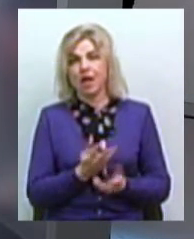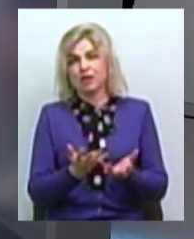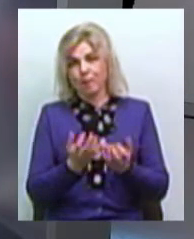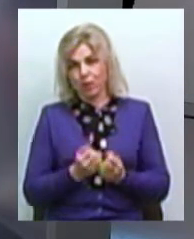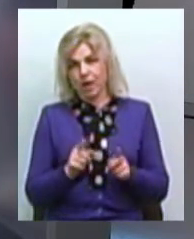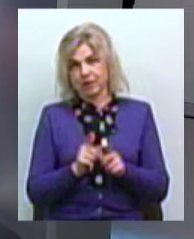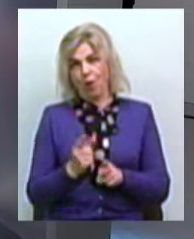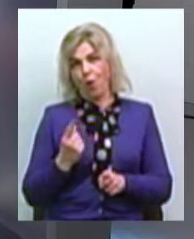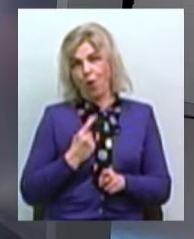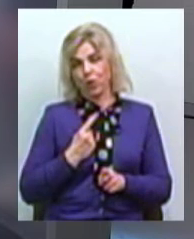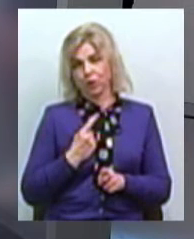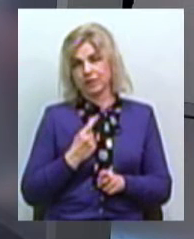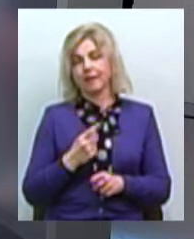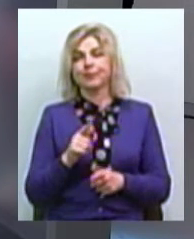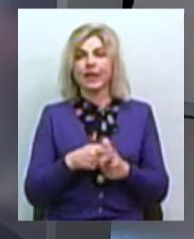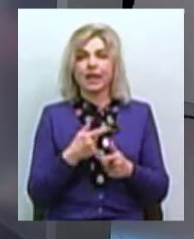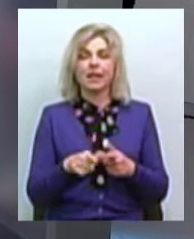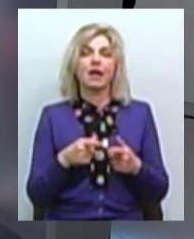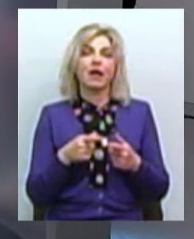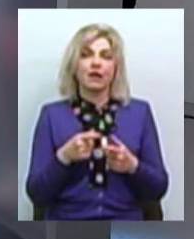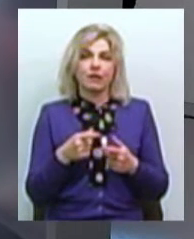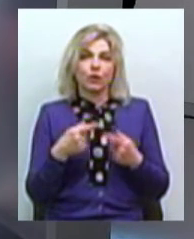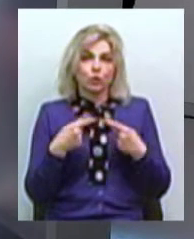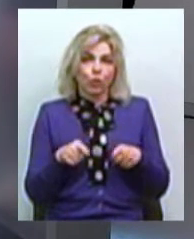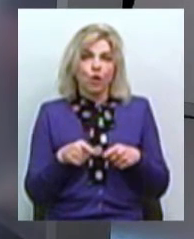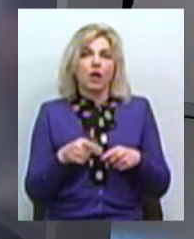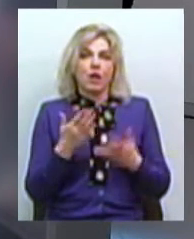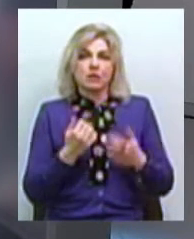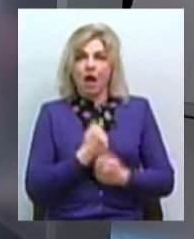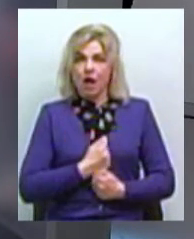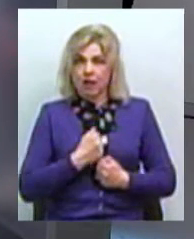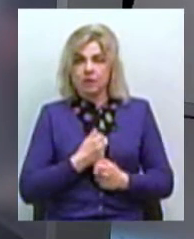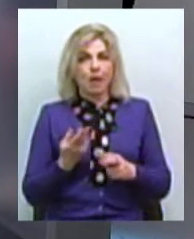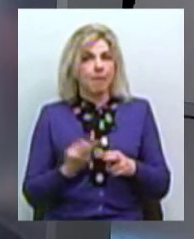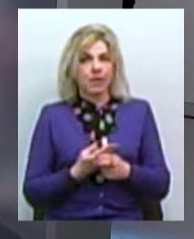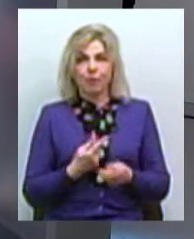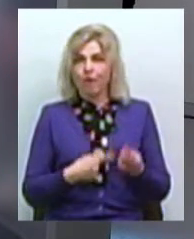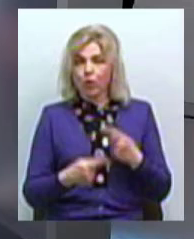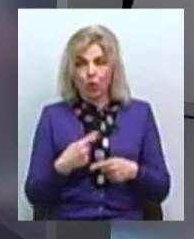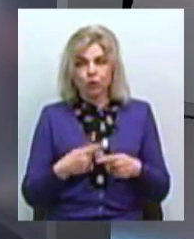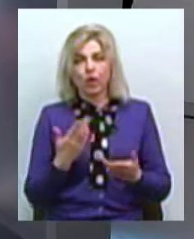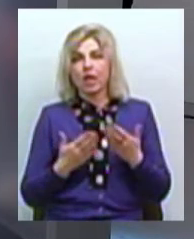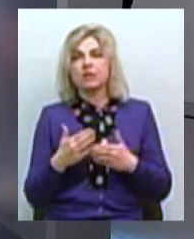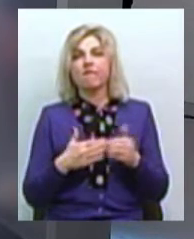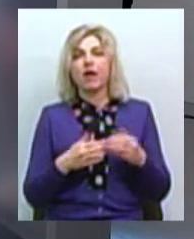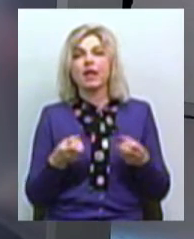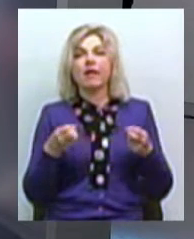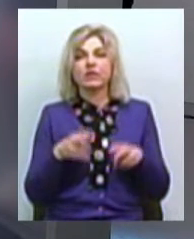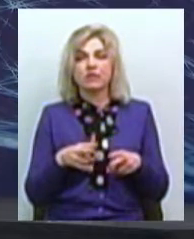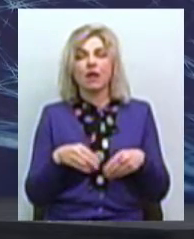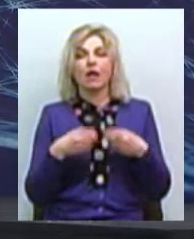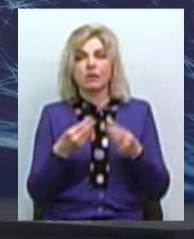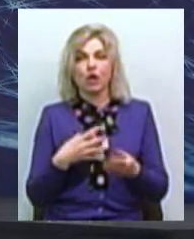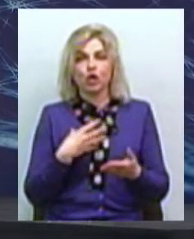охоронця. Або ще один варіант, звичайно, якщо це агресія, яка є безповоротною, і якщо фахівці дають свої